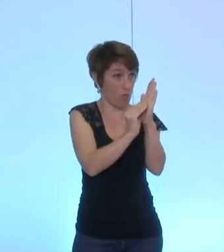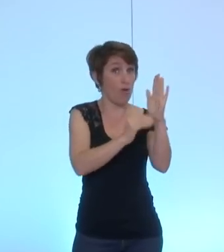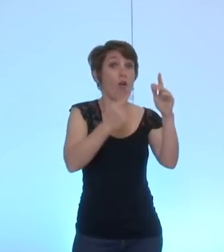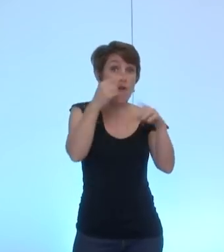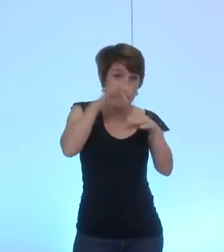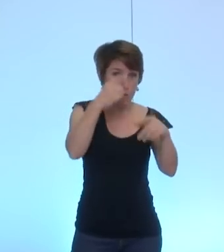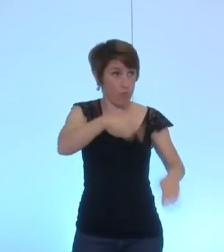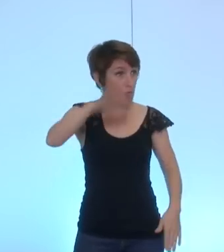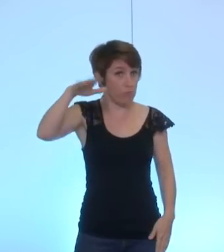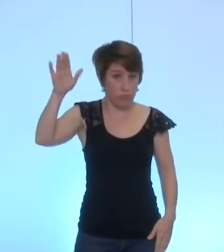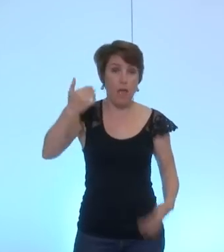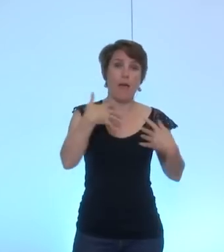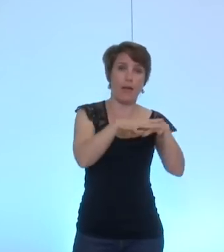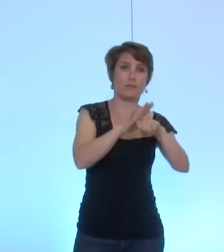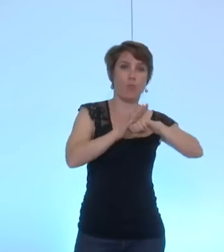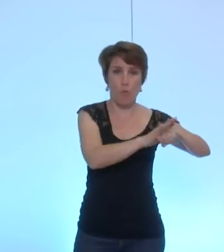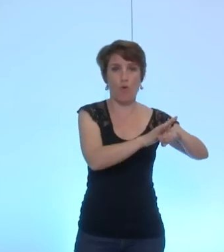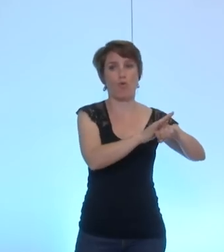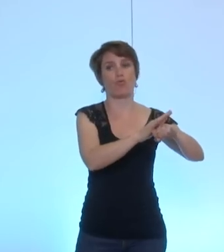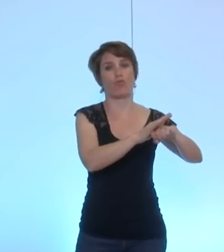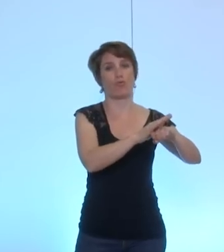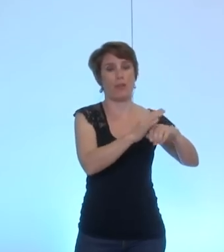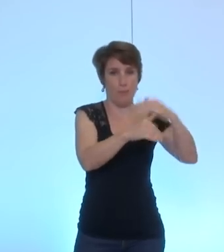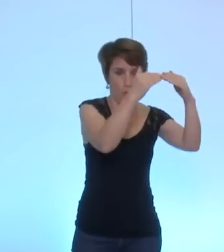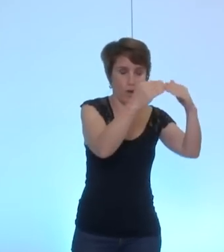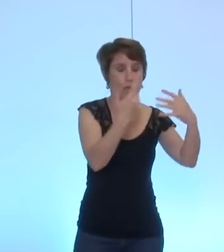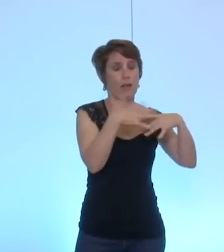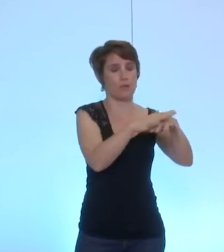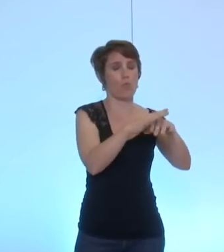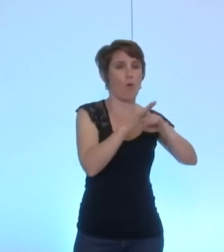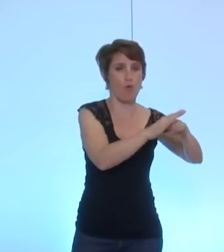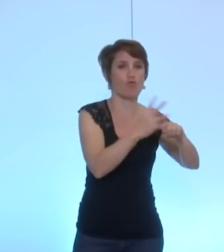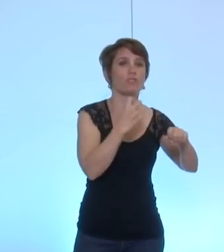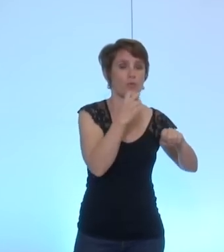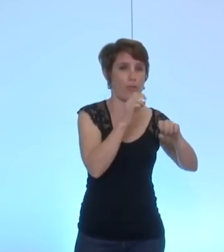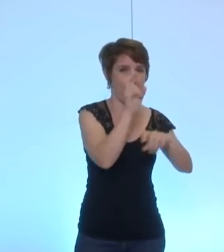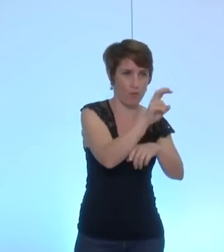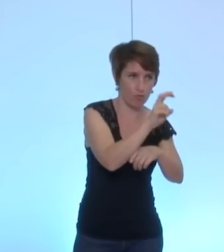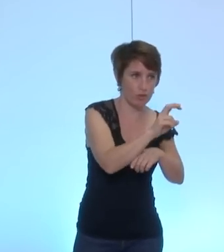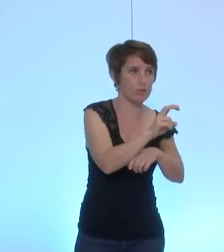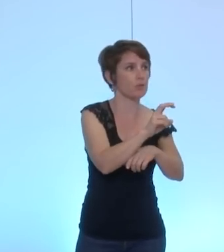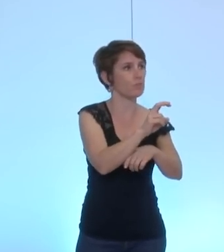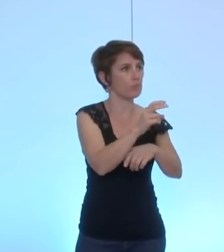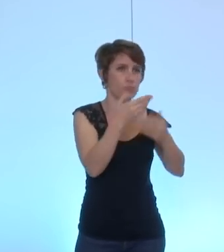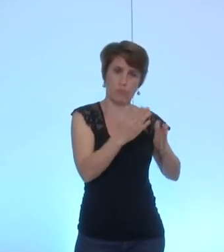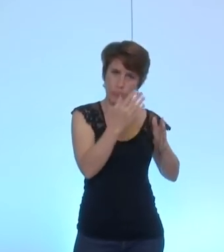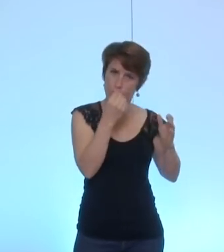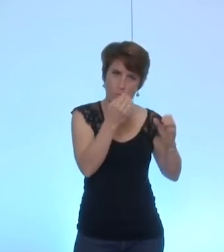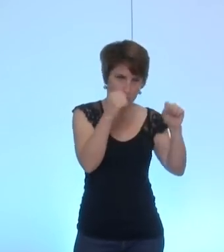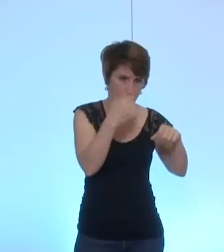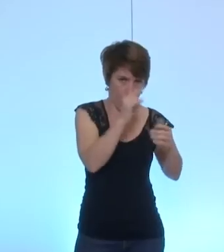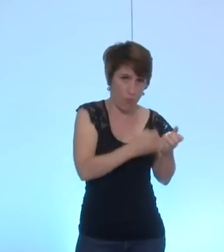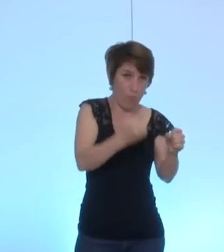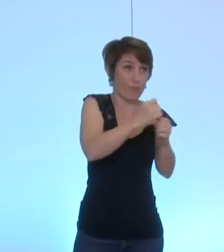qui est pour rassemblement de gauche et de progrès rassemblement citoyen de la gauche et des écologistes sur la création du fonds qui s'abstient